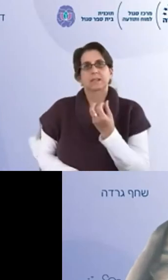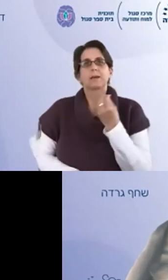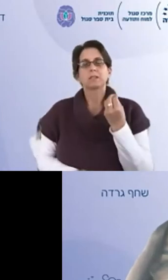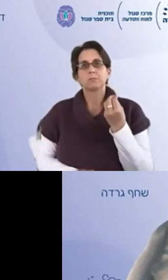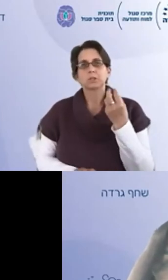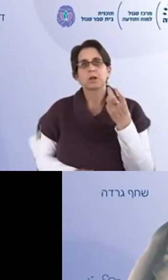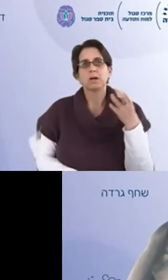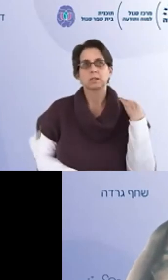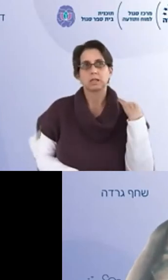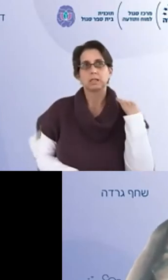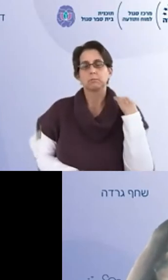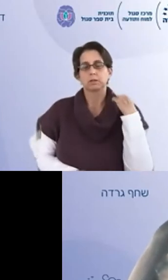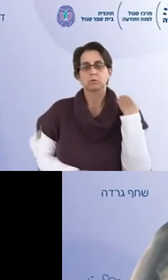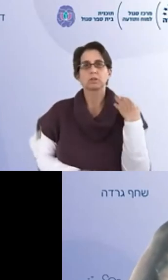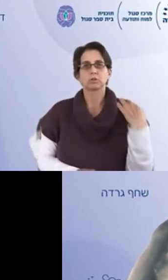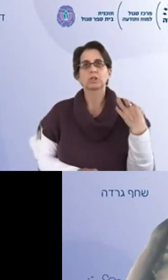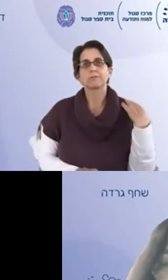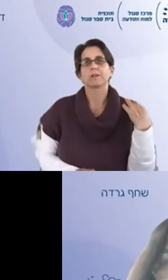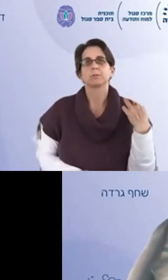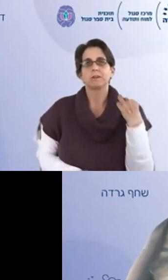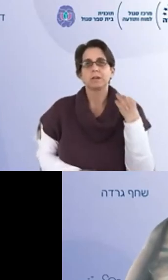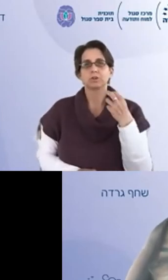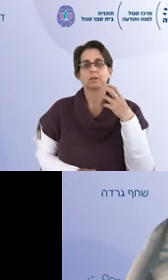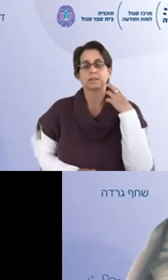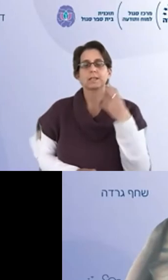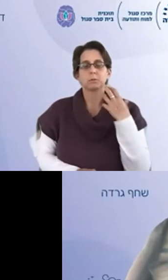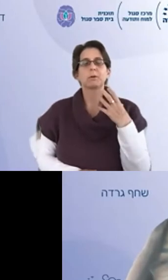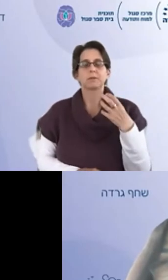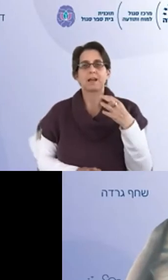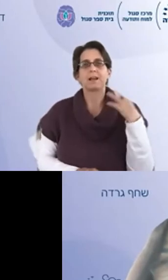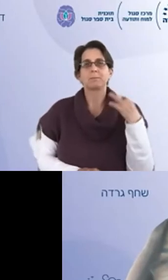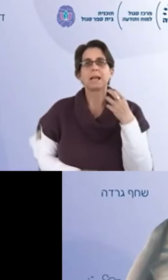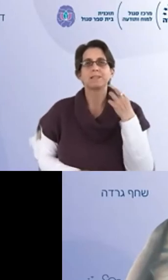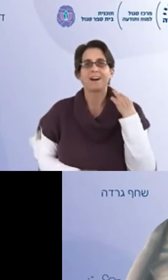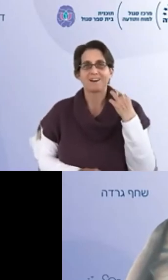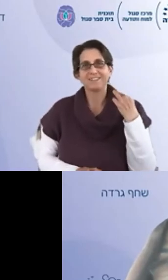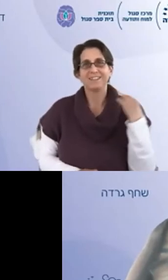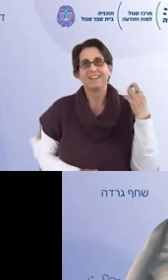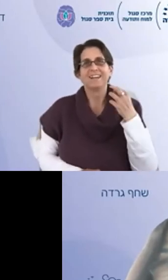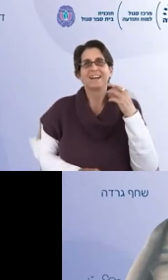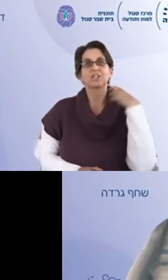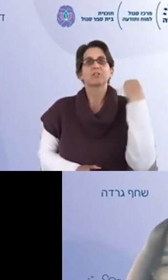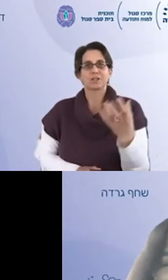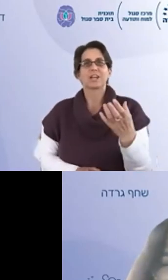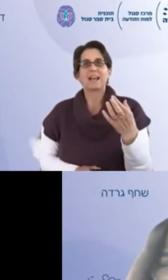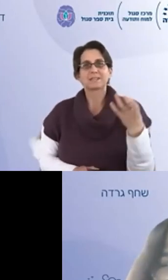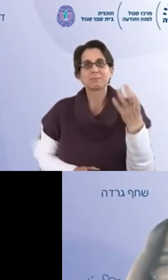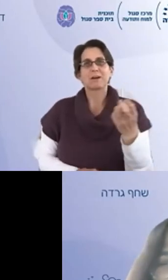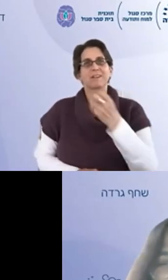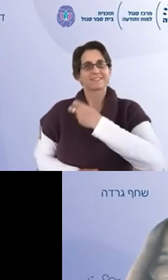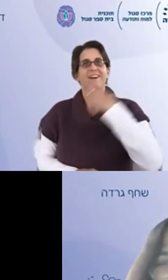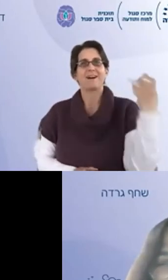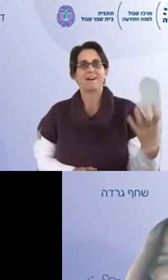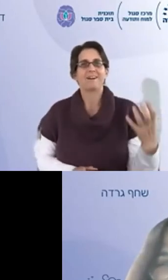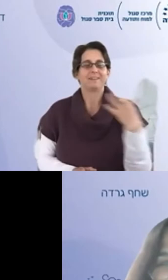מסכמת את מה שאמרת אני בדו לי שלושה דברים הדבר הראשון את חוזרת המון פעמים בתחילה למילה ביחד אני שאלת את הכשלה על